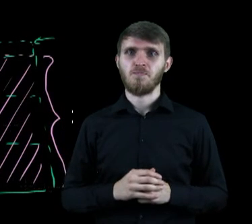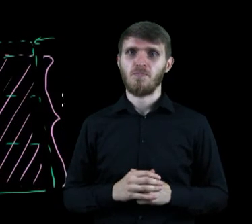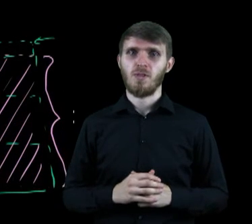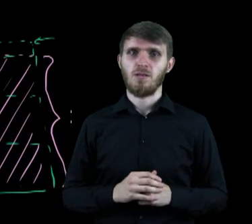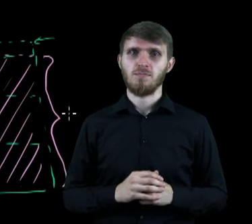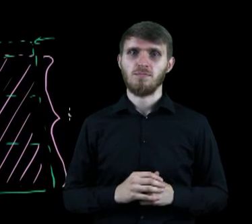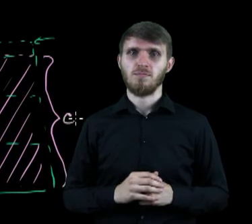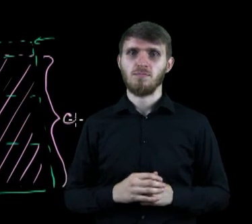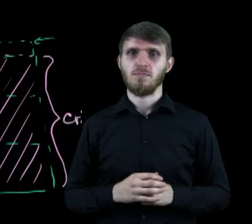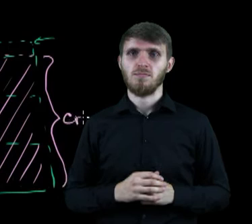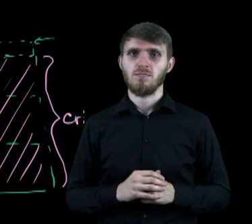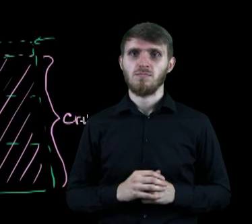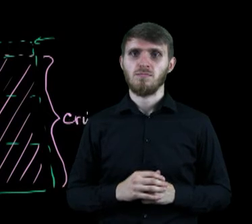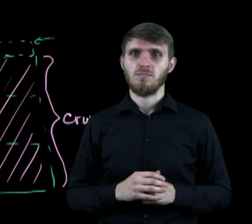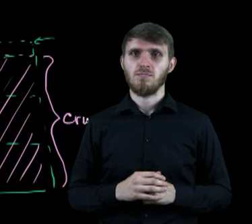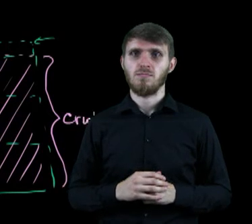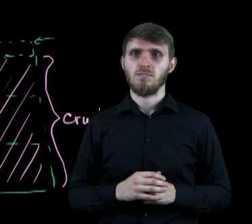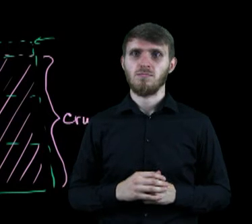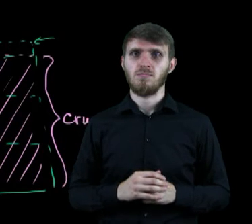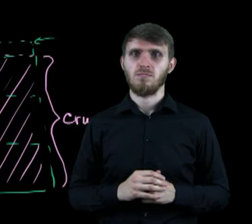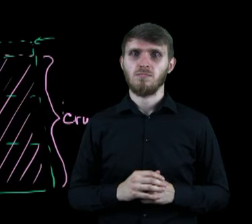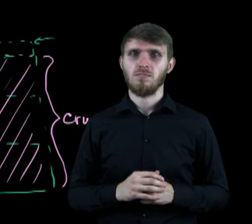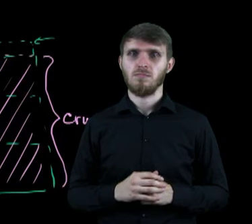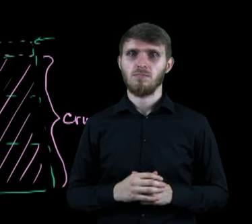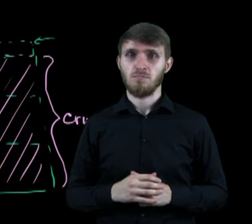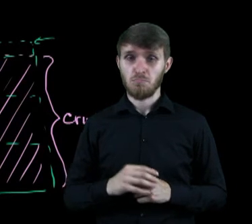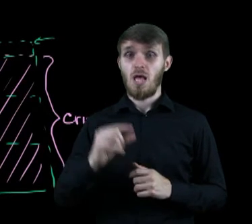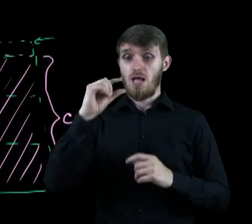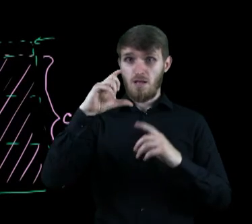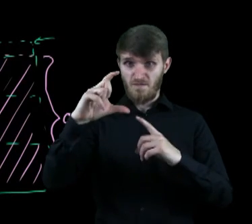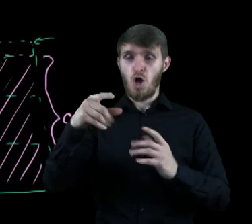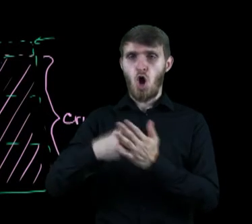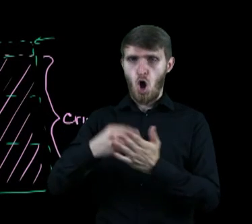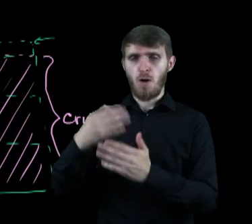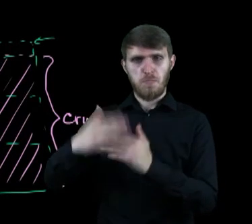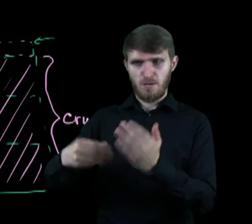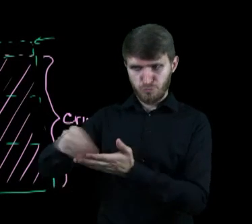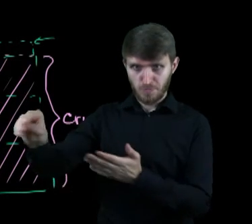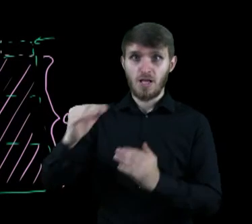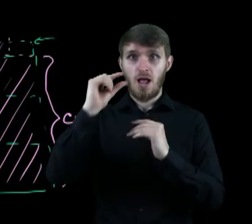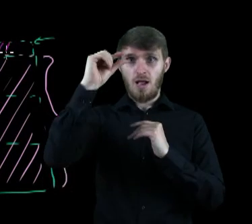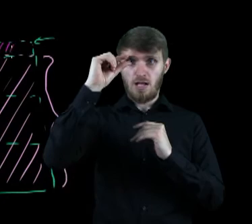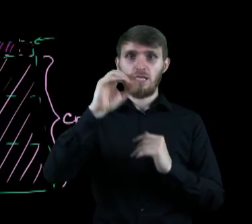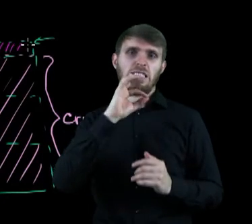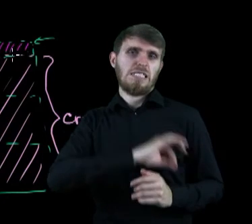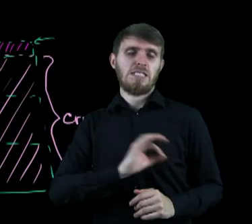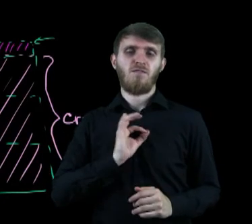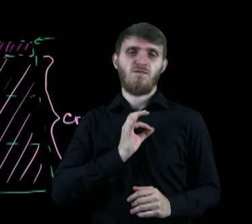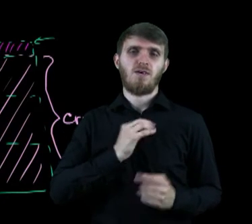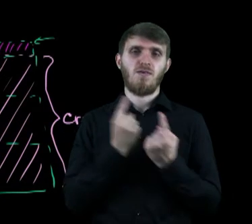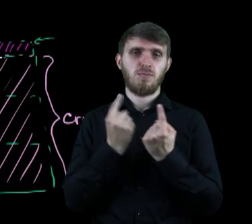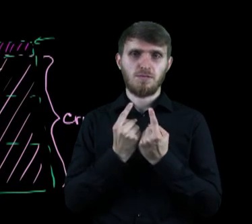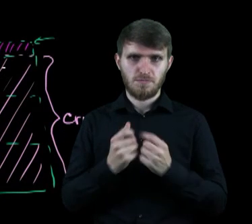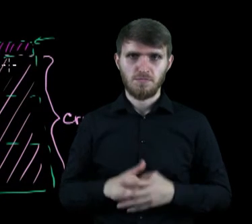lwią część… nie koszt uzyskania benzyny. Lwią część stanowi koszt ropy naftowej. Natomiast to jest